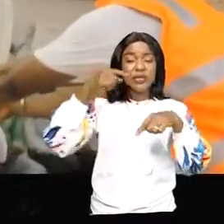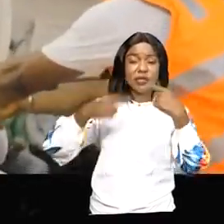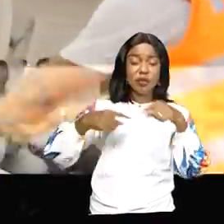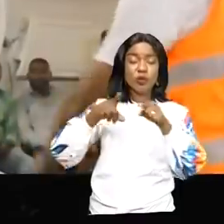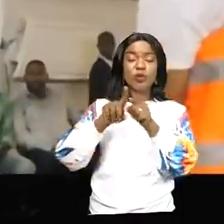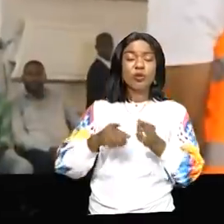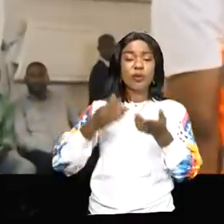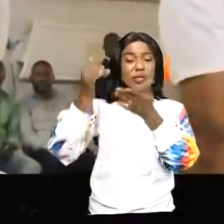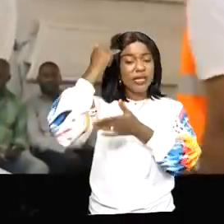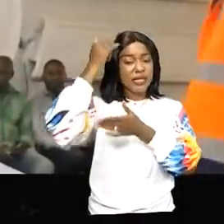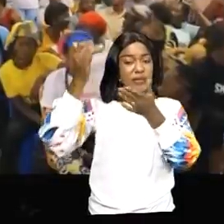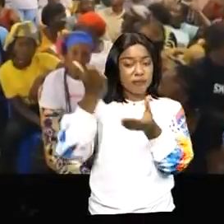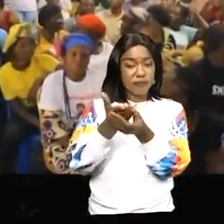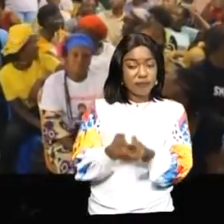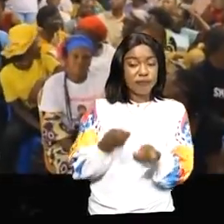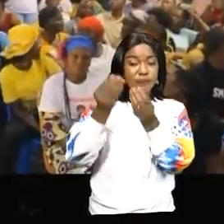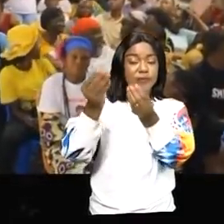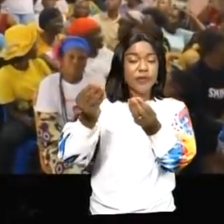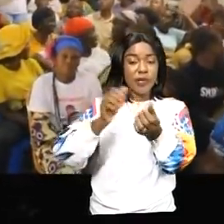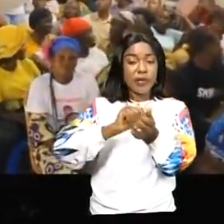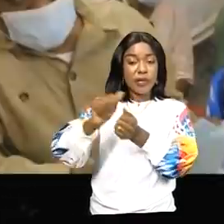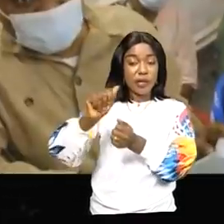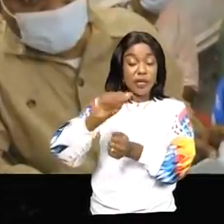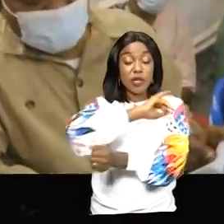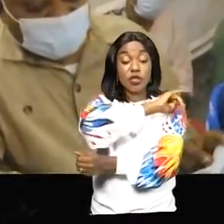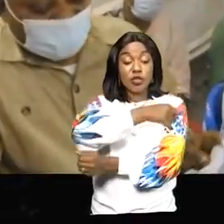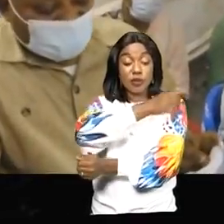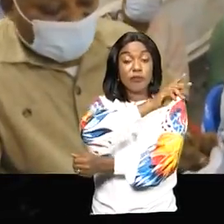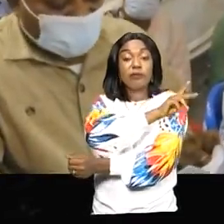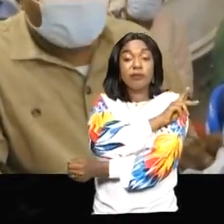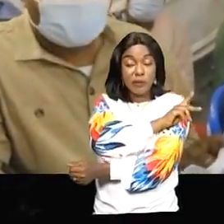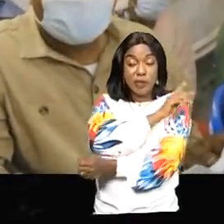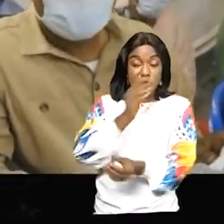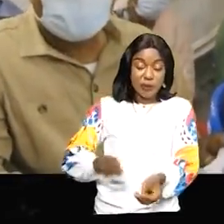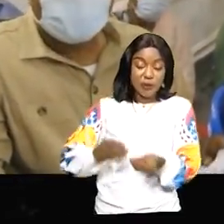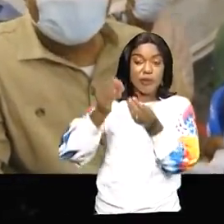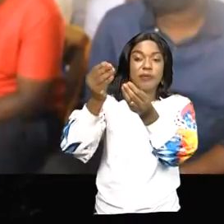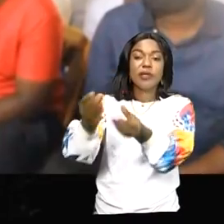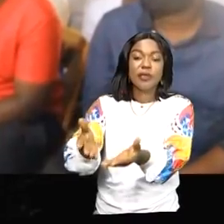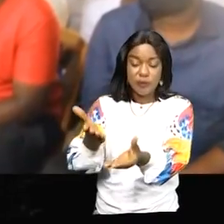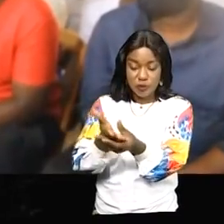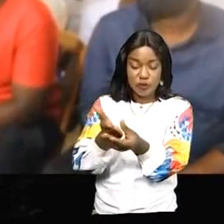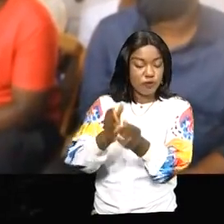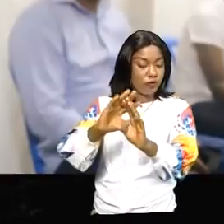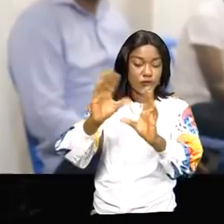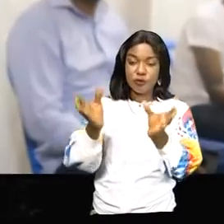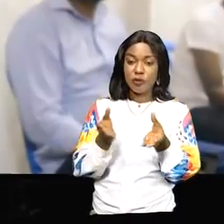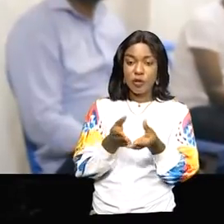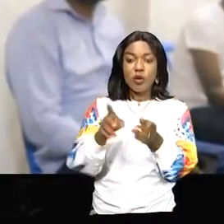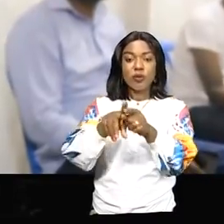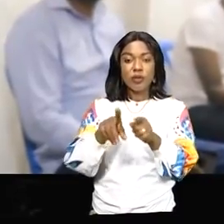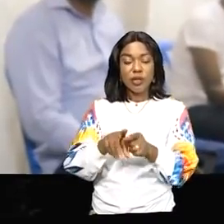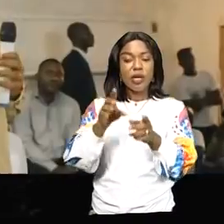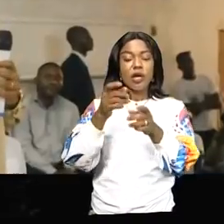un mémorandum déposé à celui qu'on appelle affectueusement 520 giga mètres nageurs. Ce dernier a pris